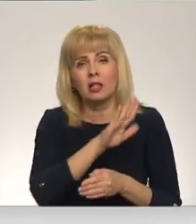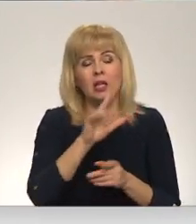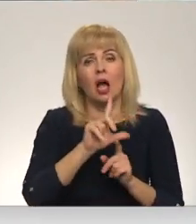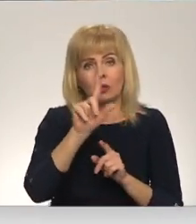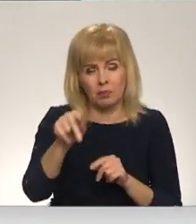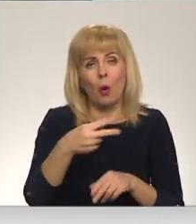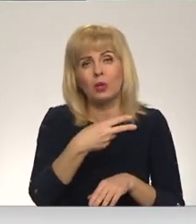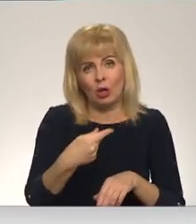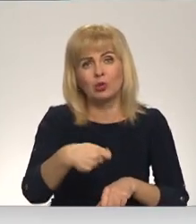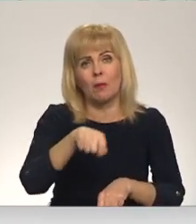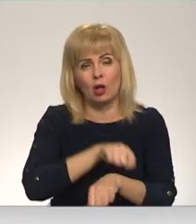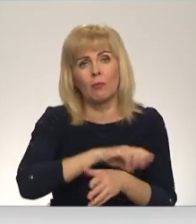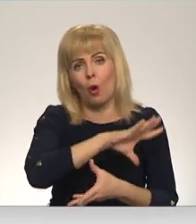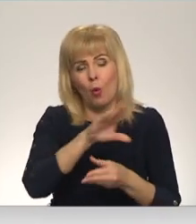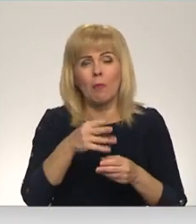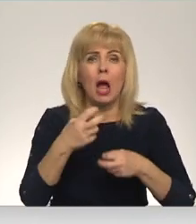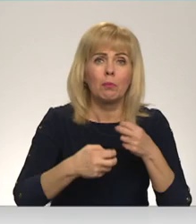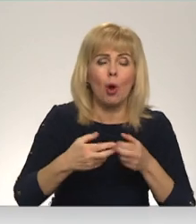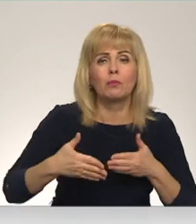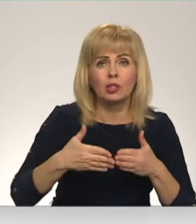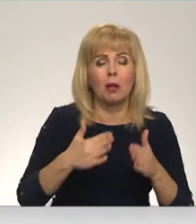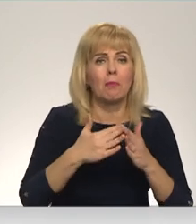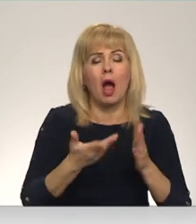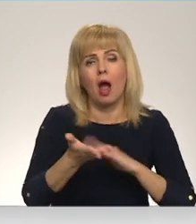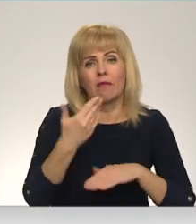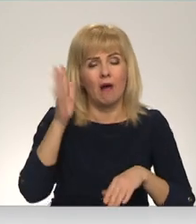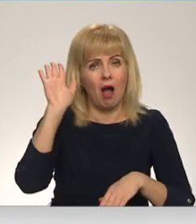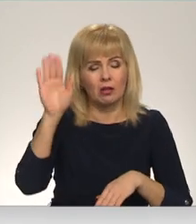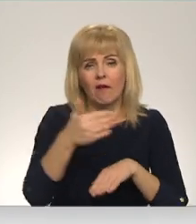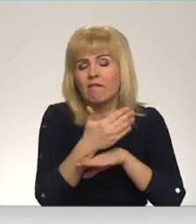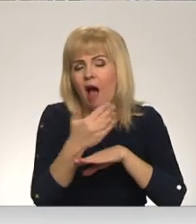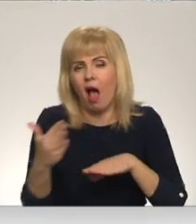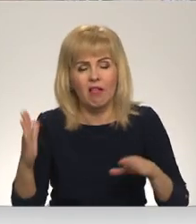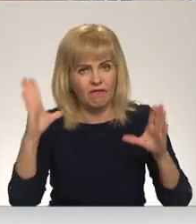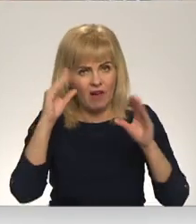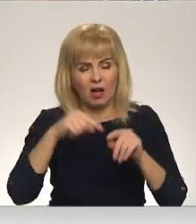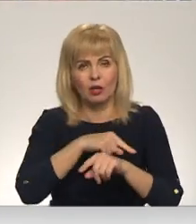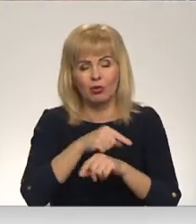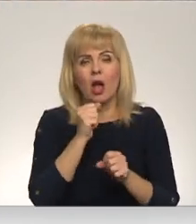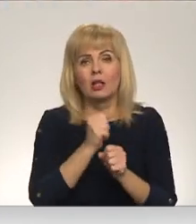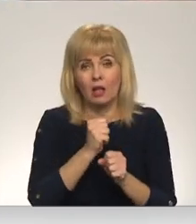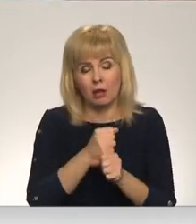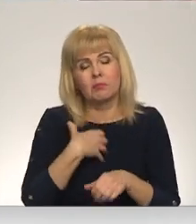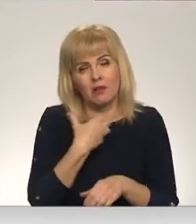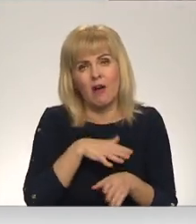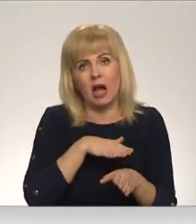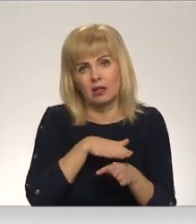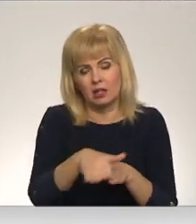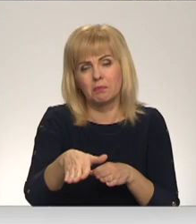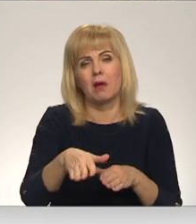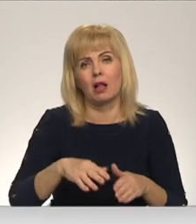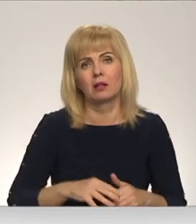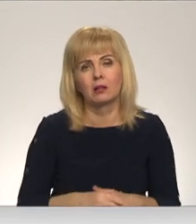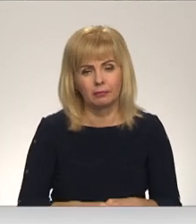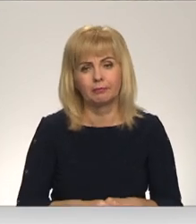200 kilometru. Ja kāda ķībele pa ceļam, mājās atgriežoties krietni vēlā vakara stundā, bet darbs esot jāizdara. Dāca Siliņa